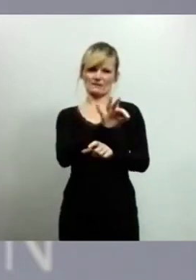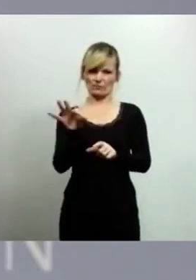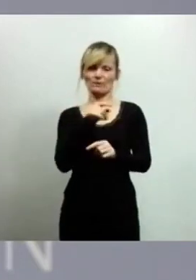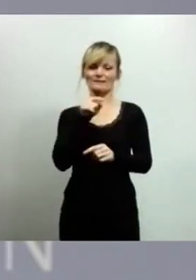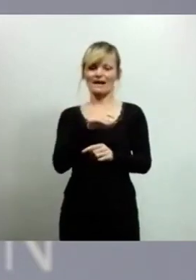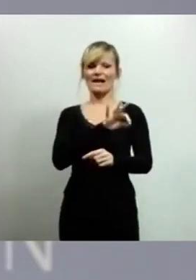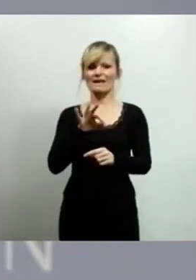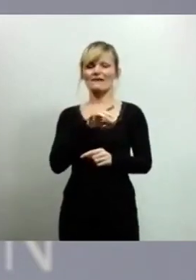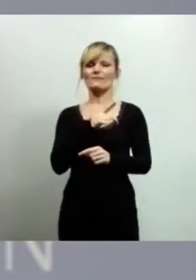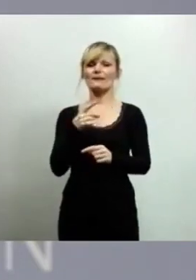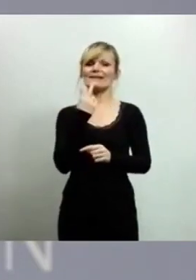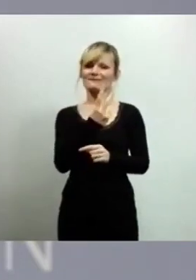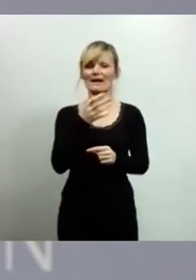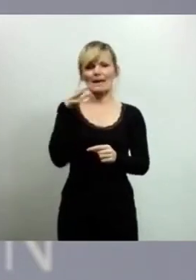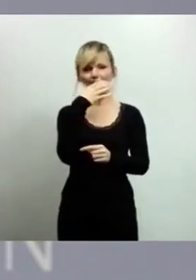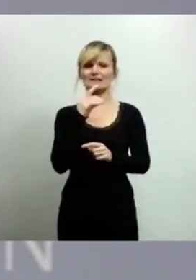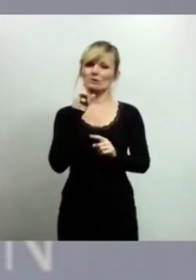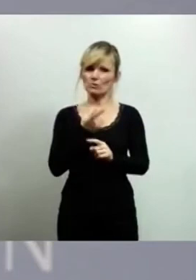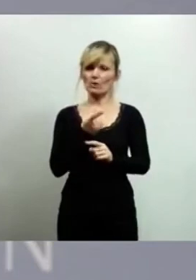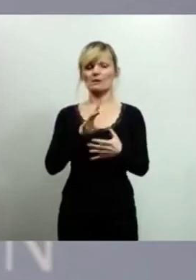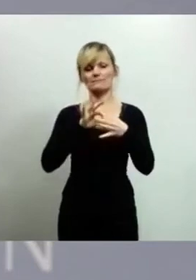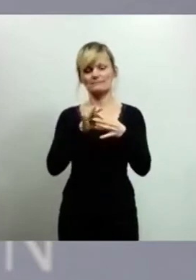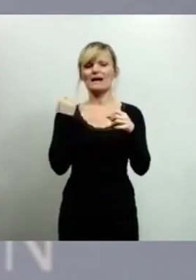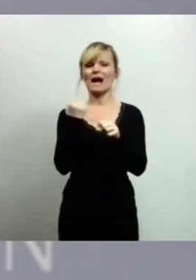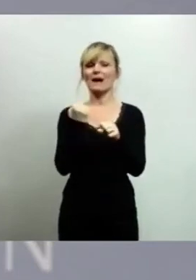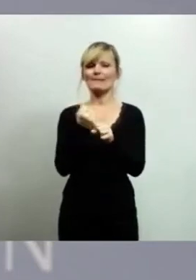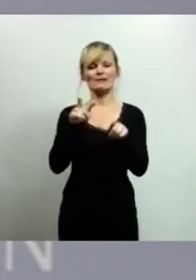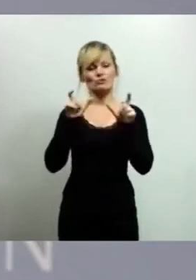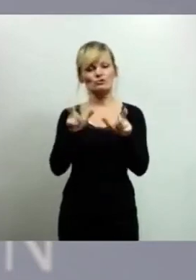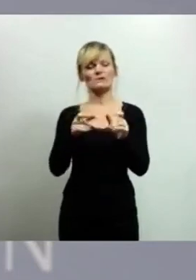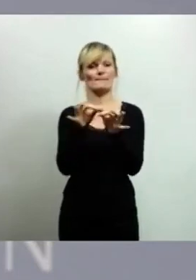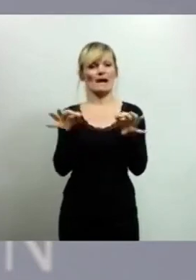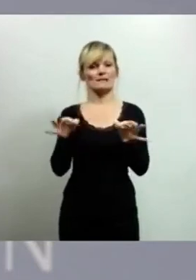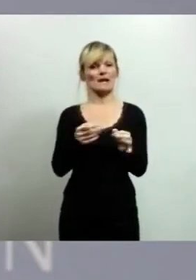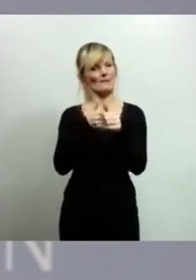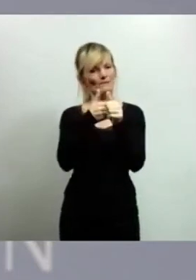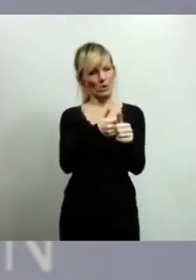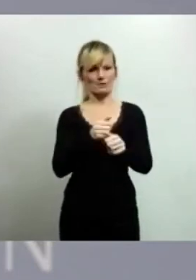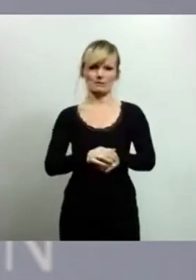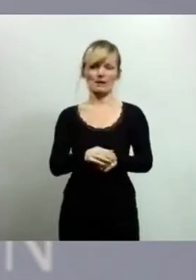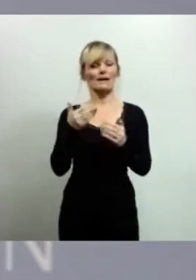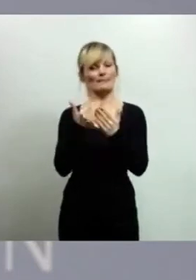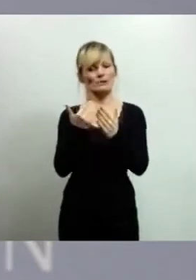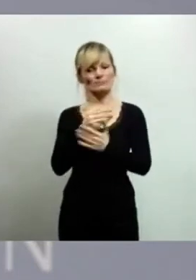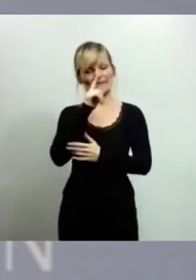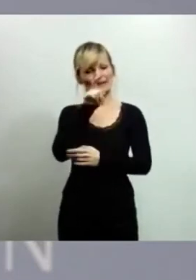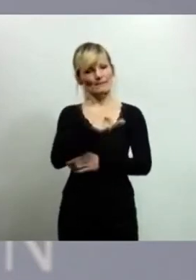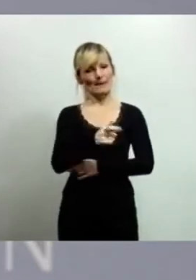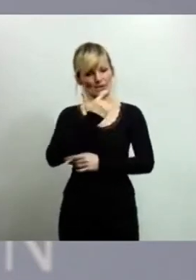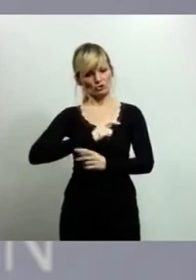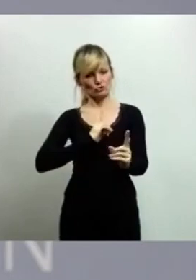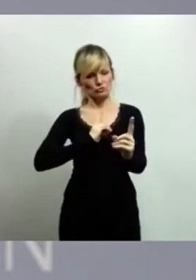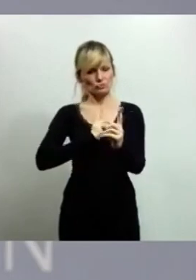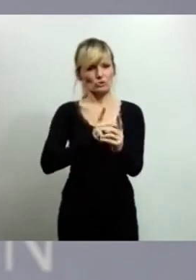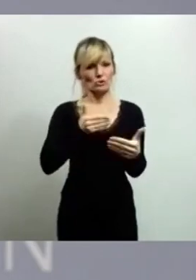getragen werden, natürlich entsprechend der Arbeitsschutzauflagen. Das heißt, dass man immer dann die Maske trägt, wenn man eben am Menschen arbeitet und ansonsten eben eine